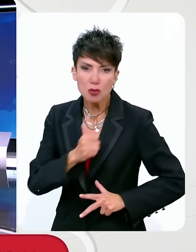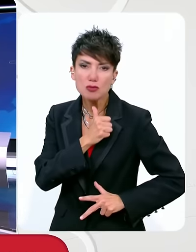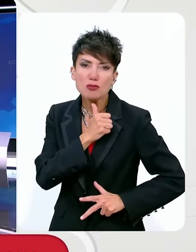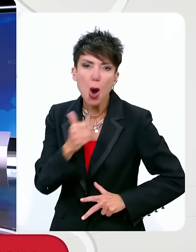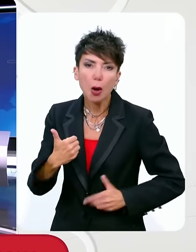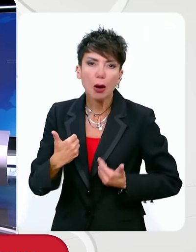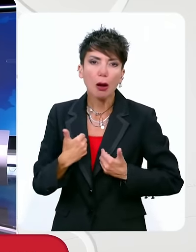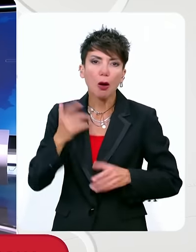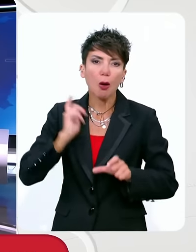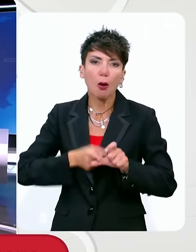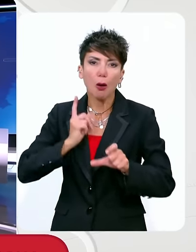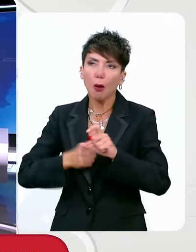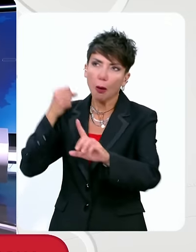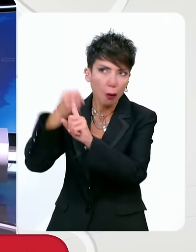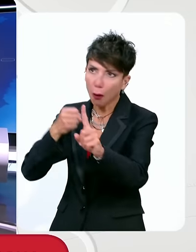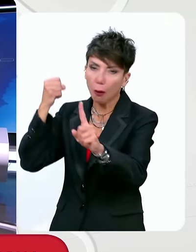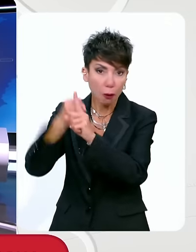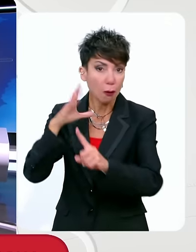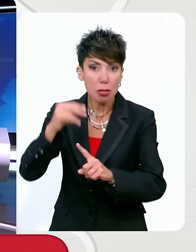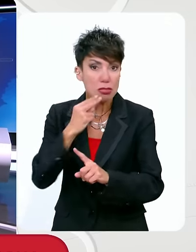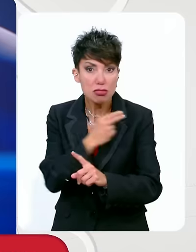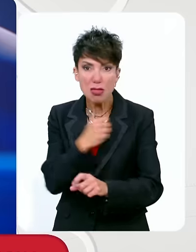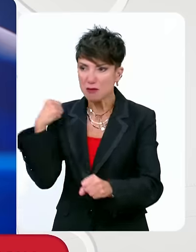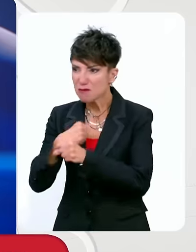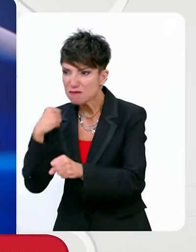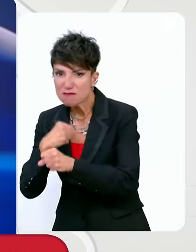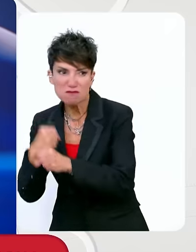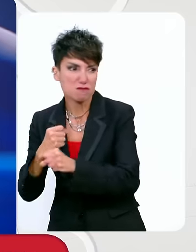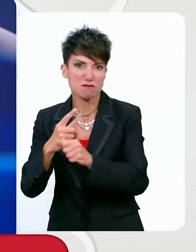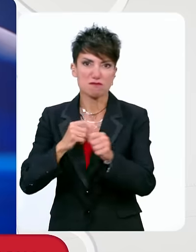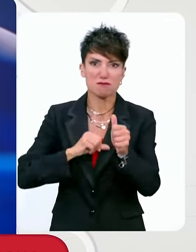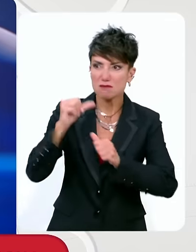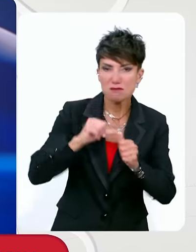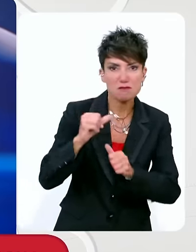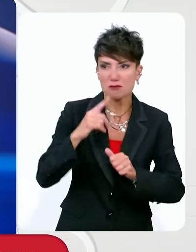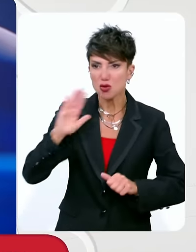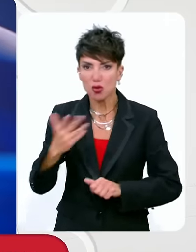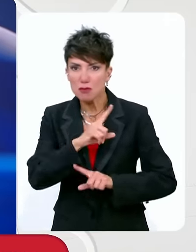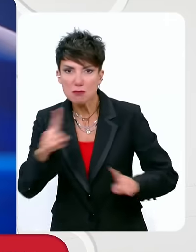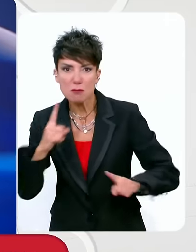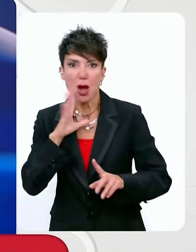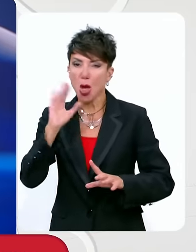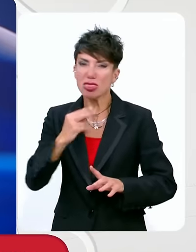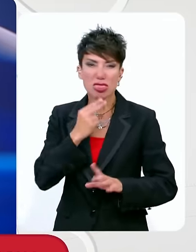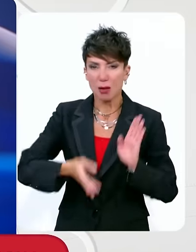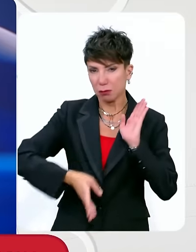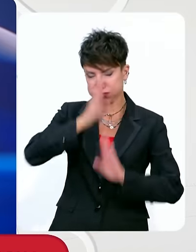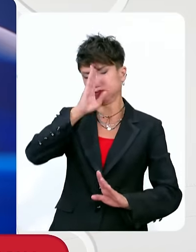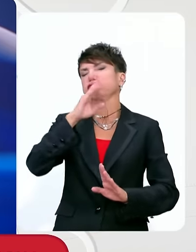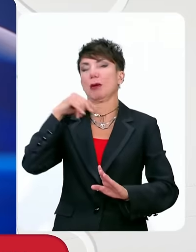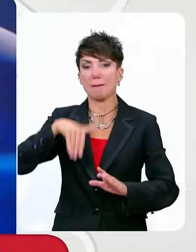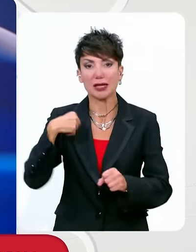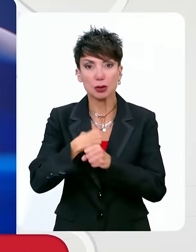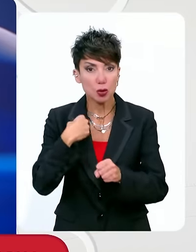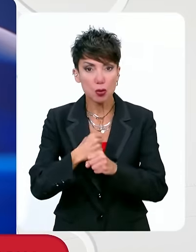στις εργατικές κινητοποιήσεις, για τα μεροκάματα, τους μισθούς, για να μην γίνουν απολύσεις, για τα εργατικά ατυχήματα, για τους πληστηριασμούς